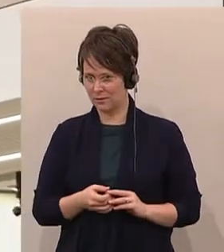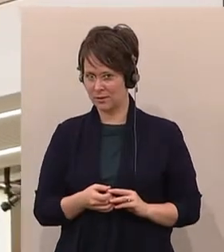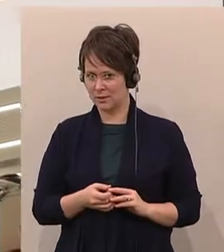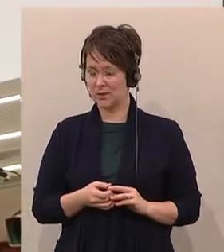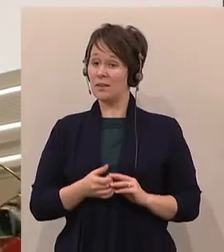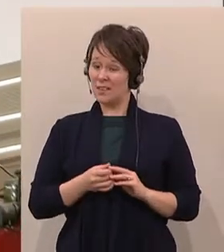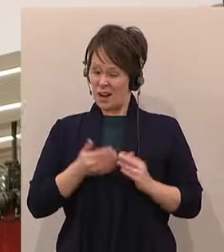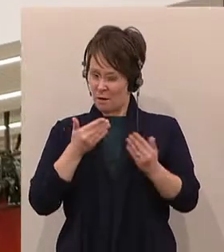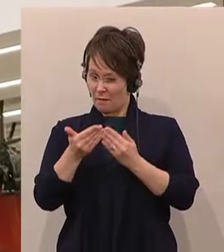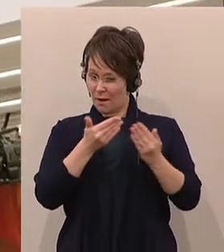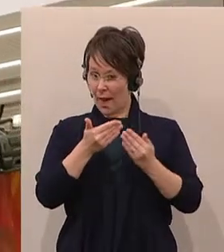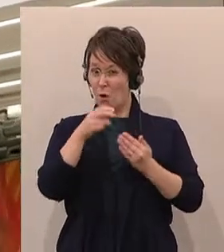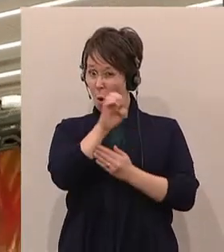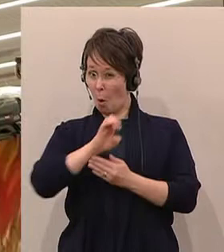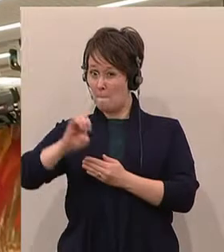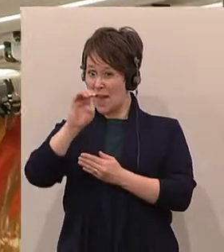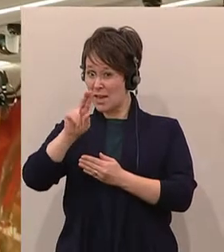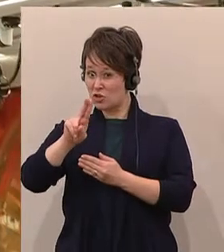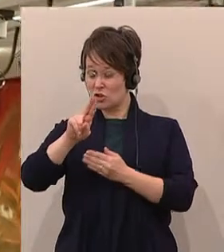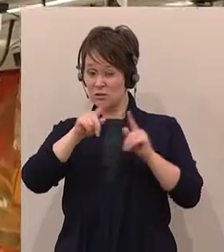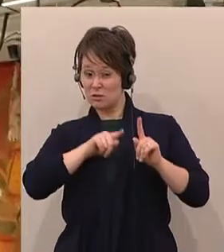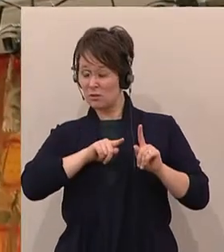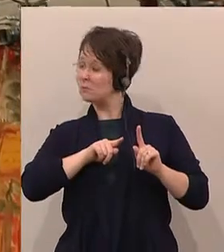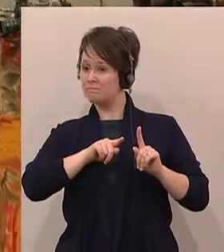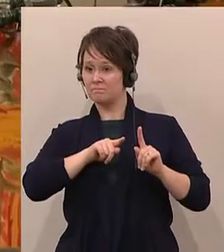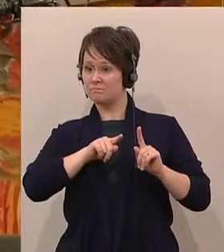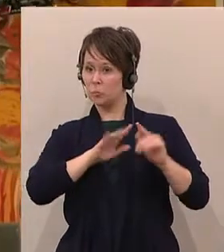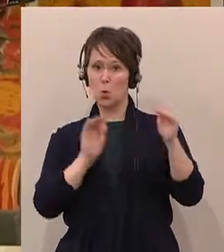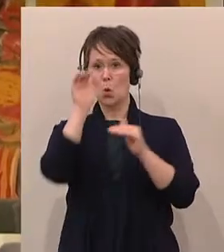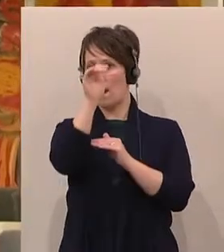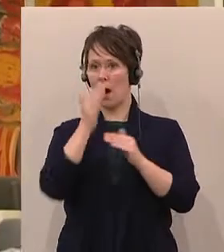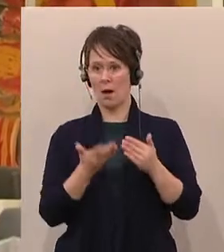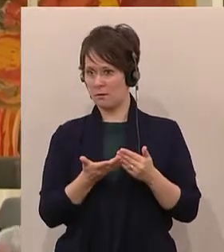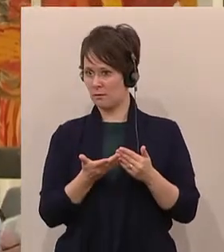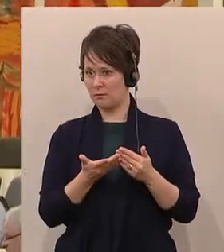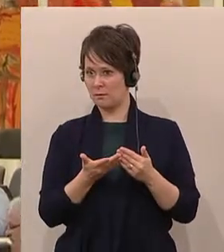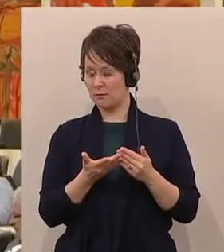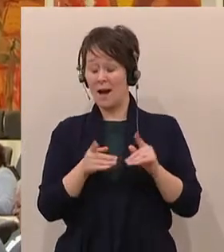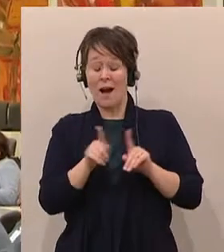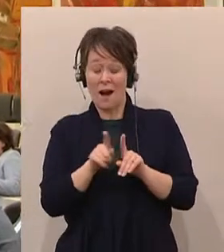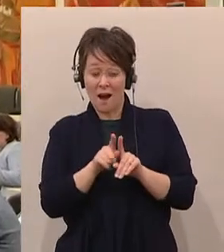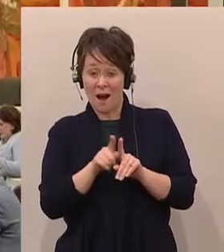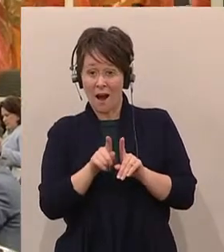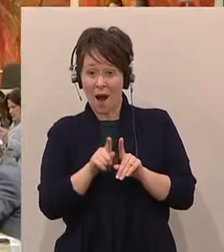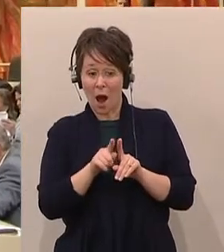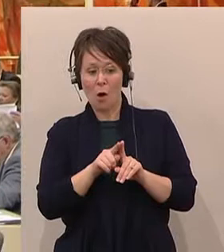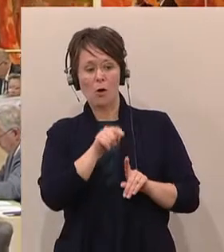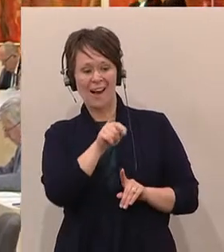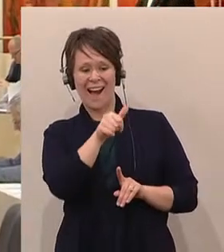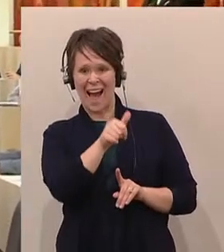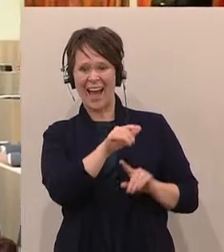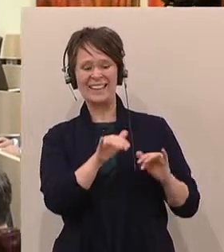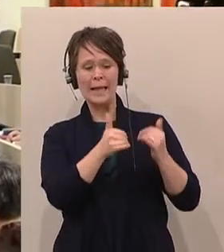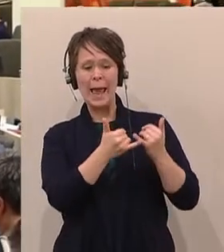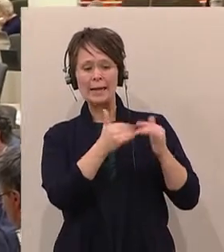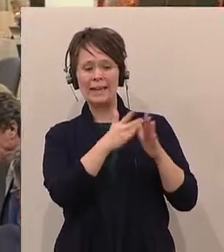europäischen Rechtssatz. Und das kann so nicht sein. Und nahezu ein Viertel der Ein-Eltern-Haushalte,